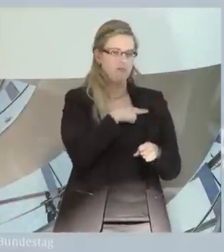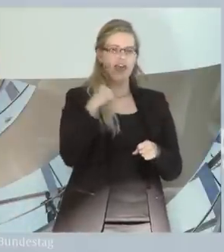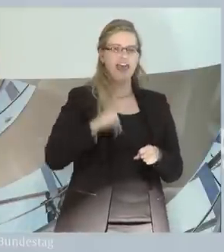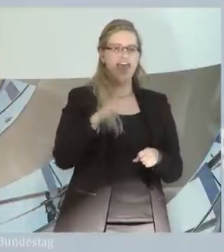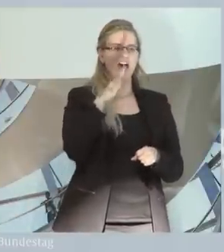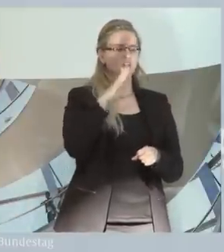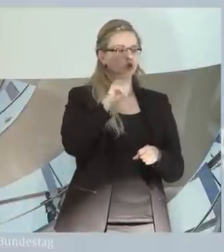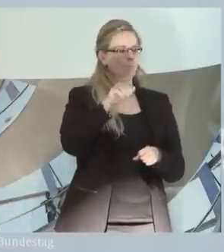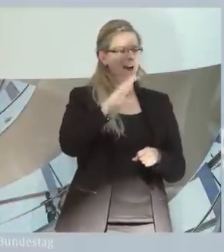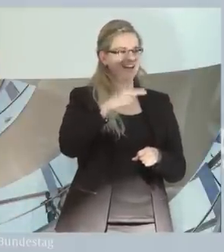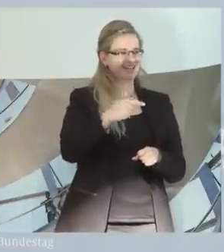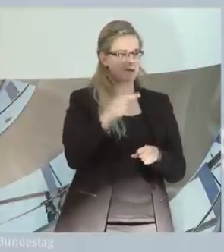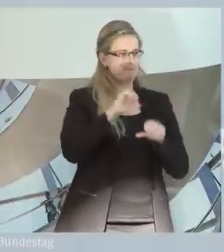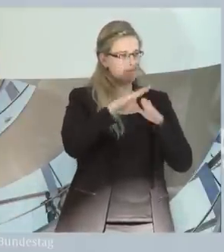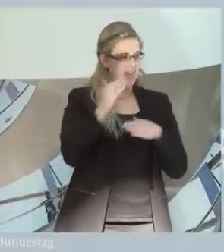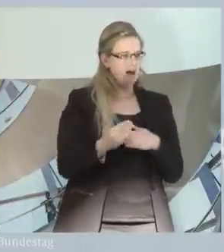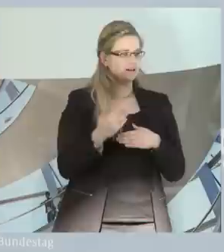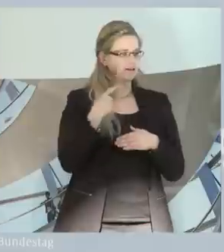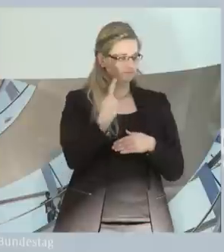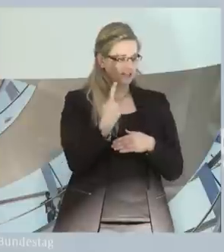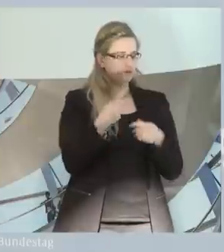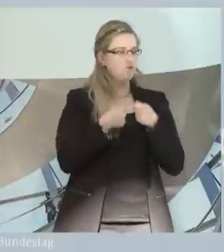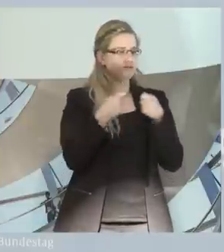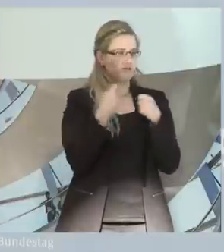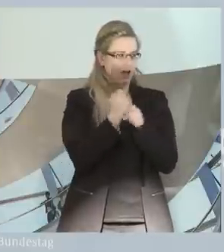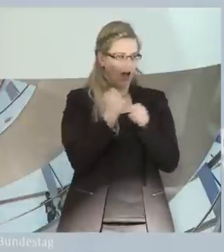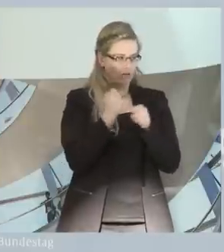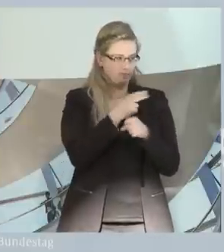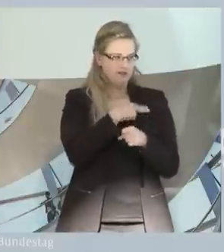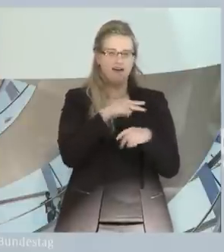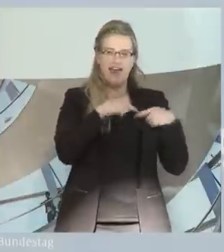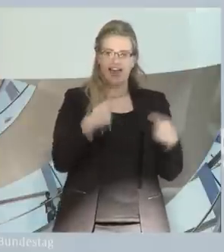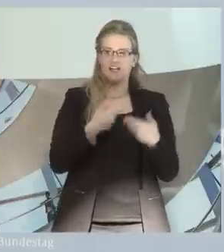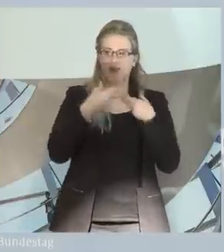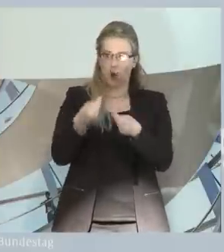Abteilungsleiter im Bundesarbeitsministerium für diesen Bereich. Herzlich willkommen.